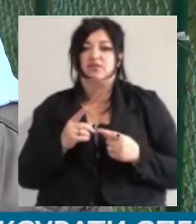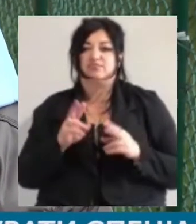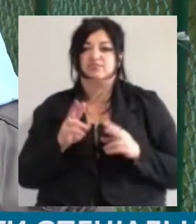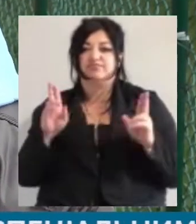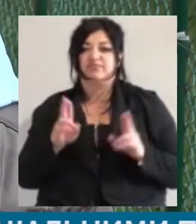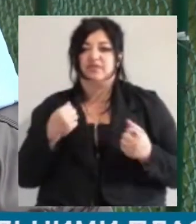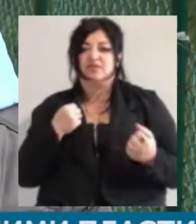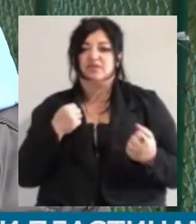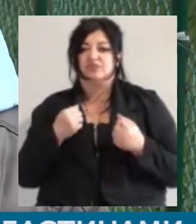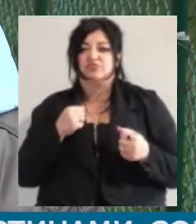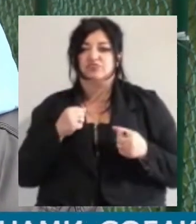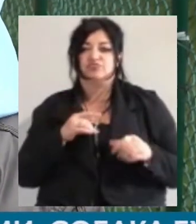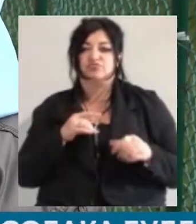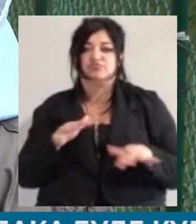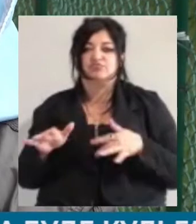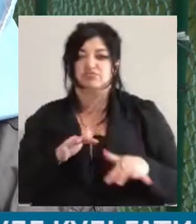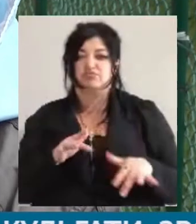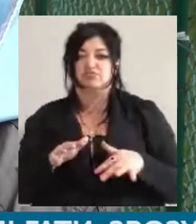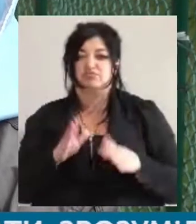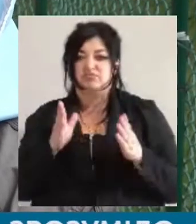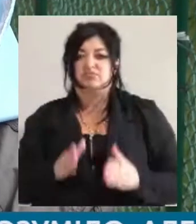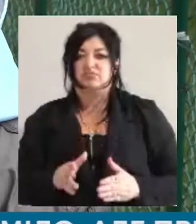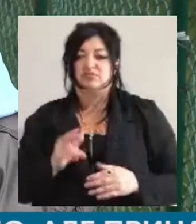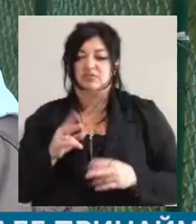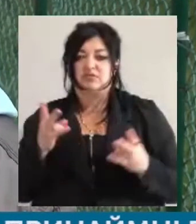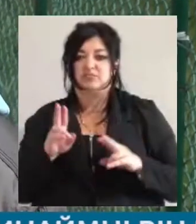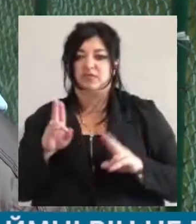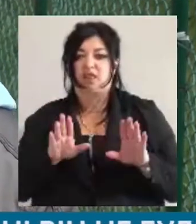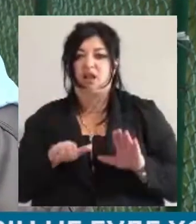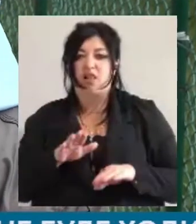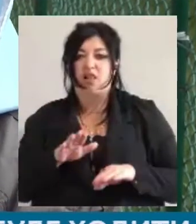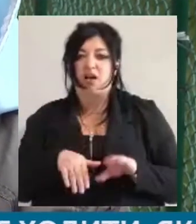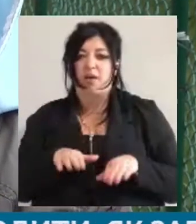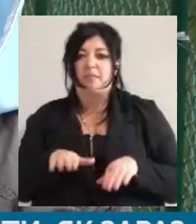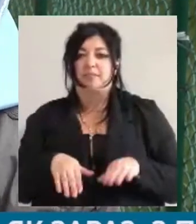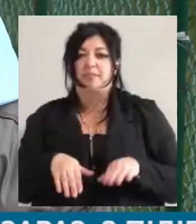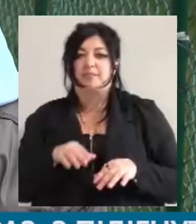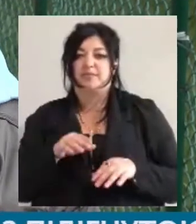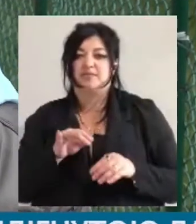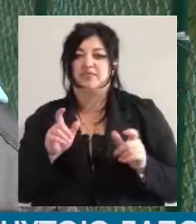як має знаходитися лапа, фіксувати спеціальними пластинами.